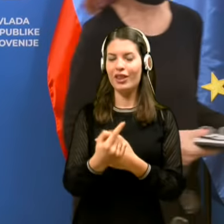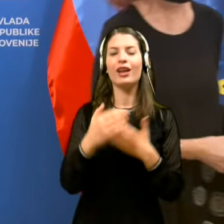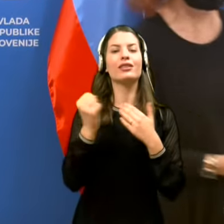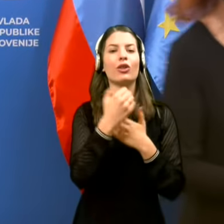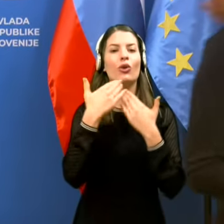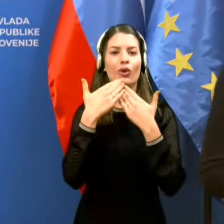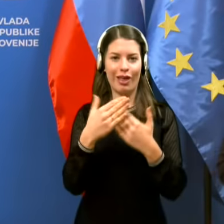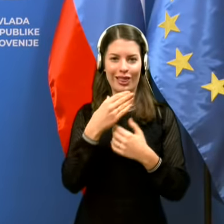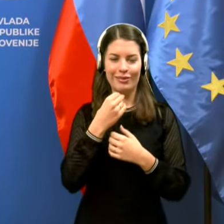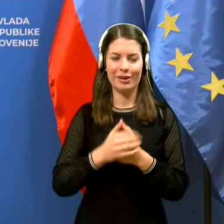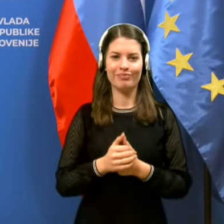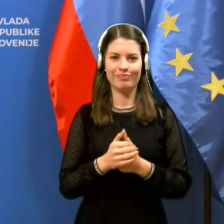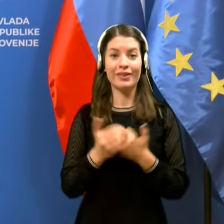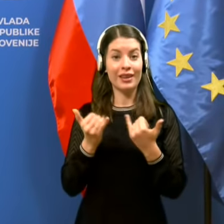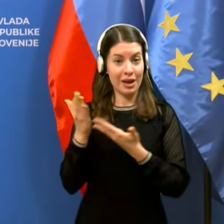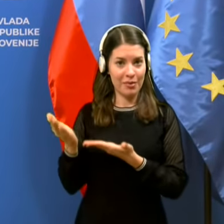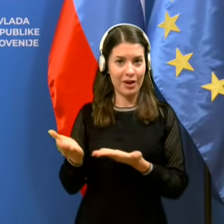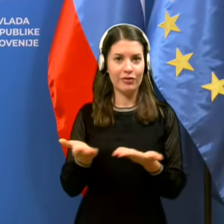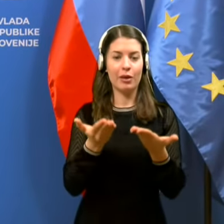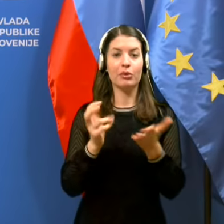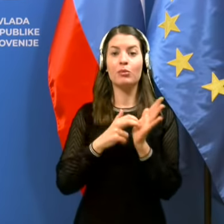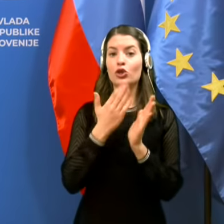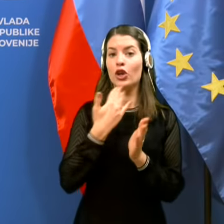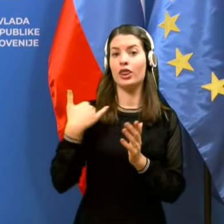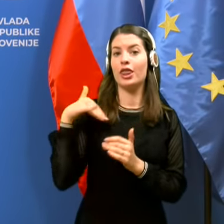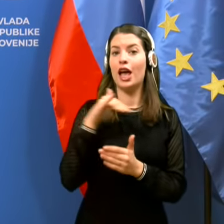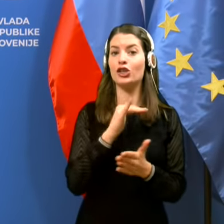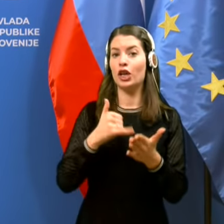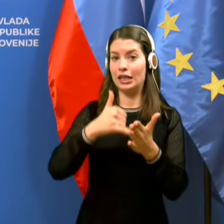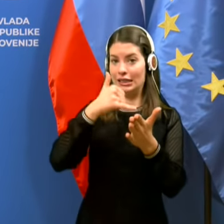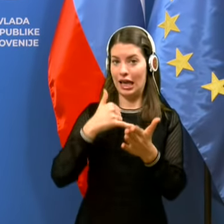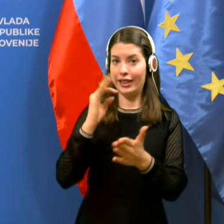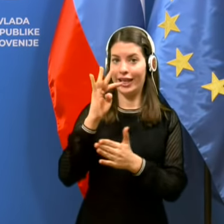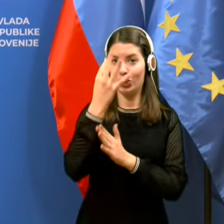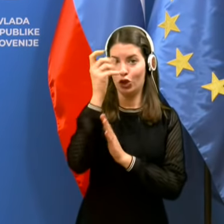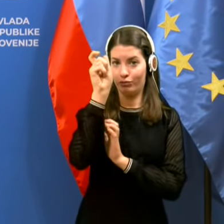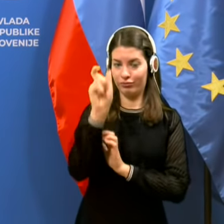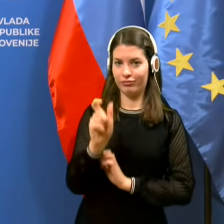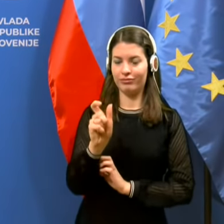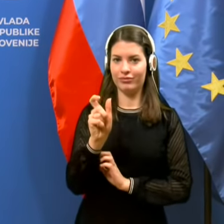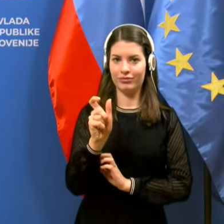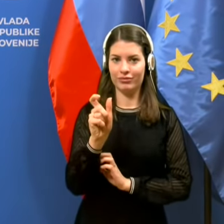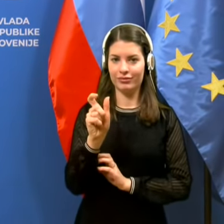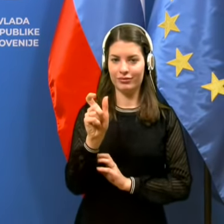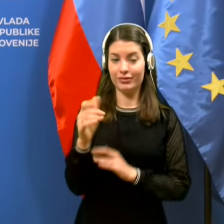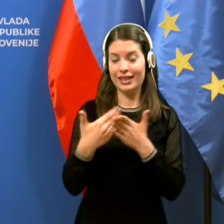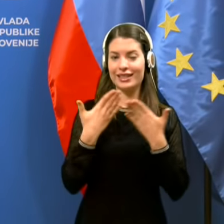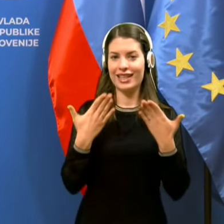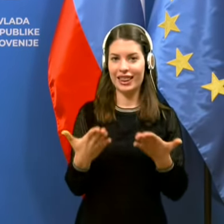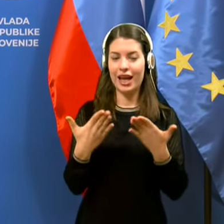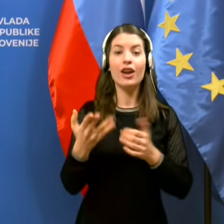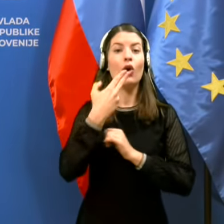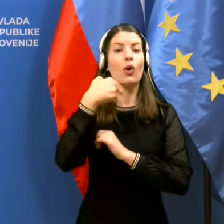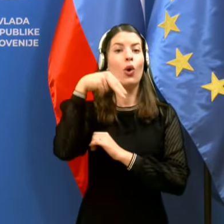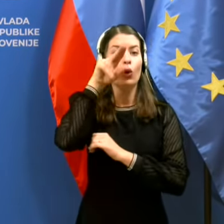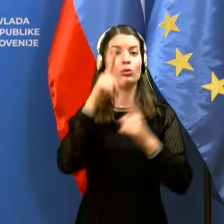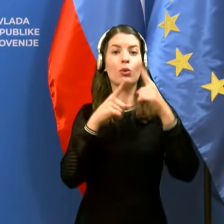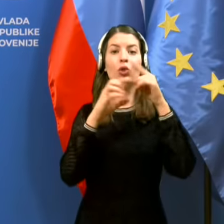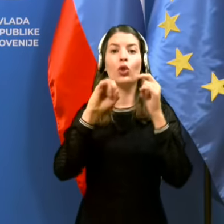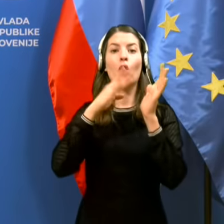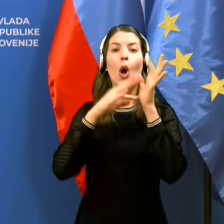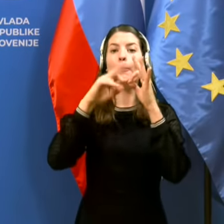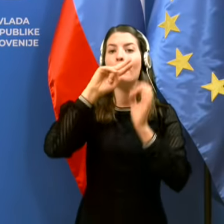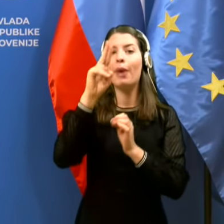lepa. Na odr pa sedaj vabim še našega četrtega in s tem zadnjega gosta danes, gospoda Tomaža Pečaka,